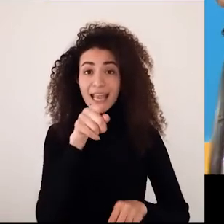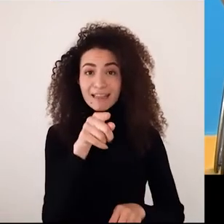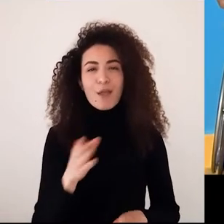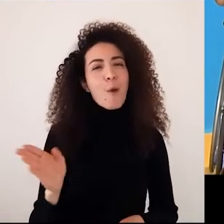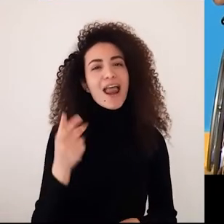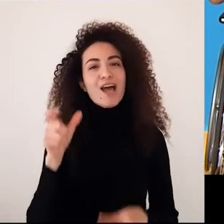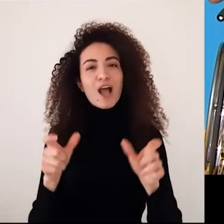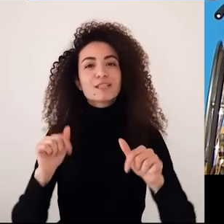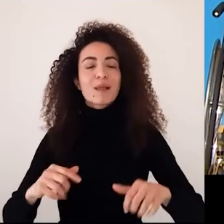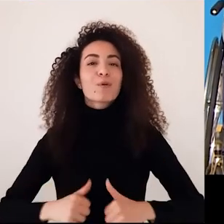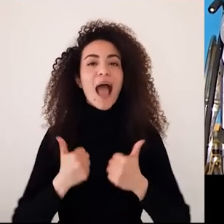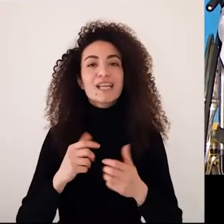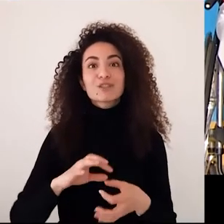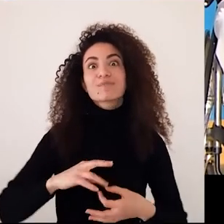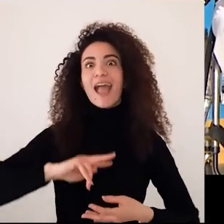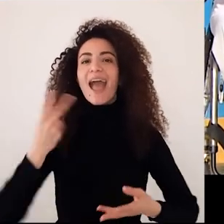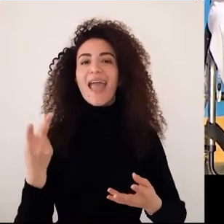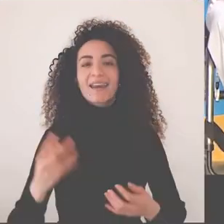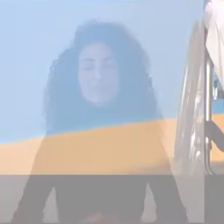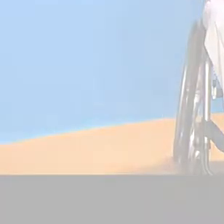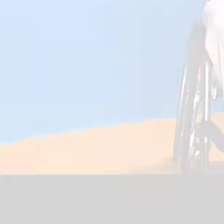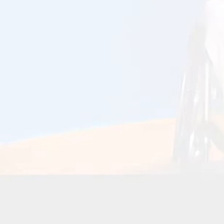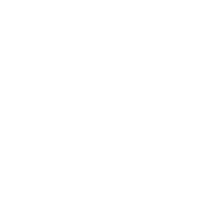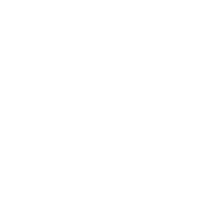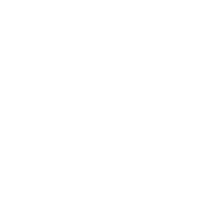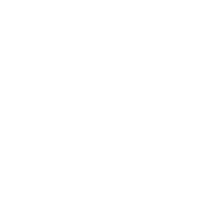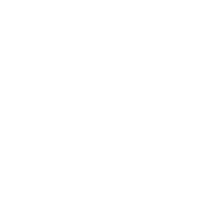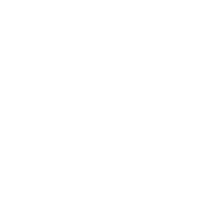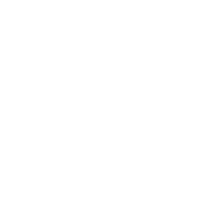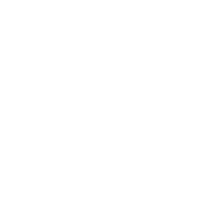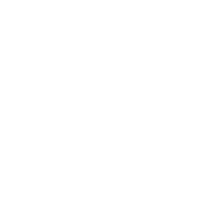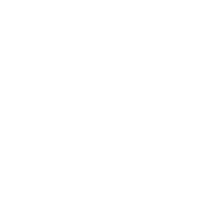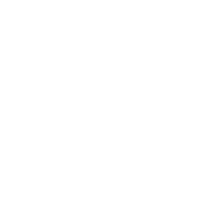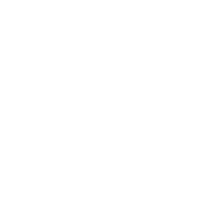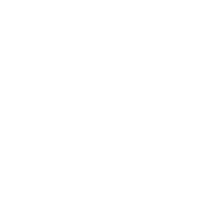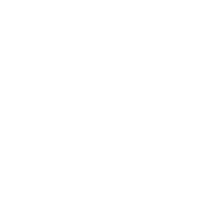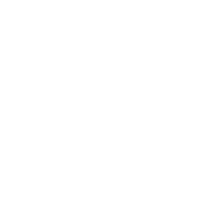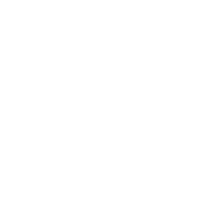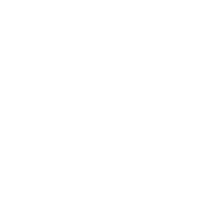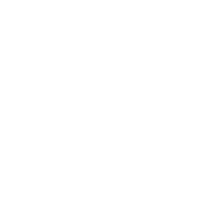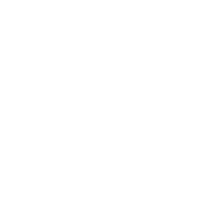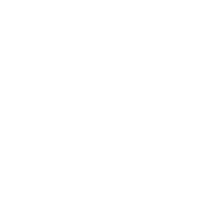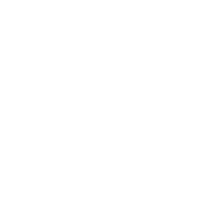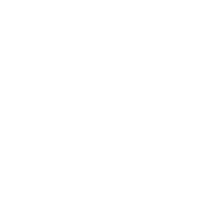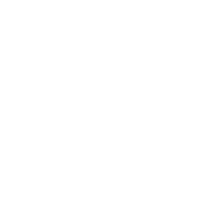مع أي شخص حابي بعيش تجربة استثنائية اشتركوا في